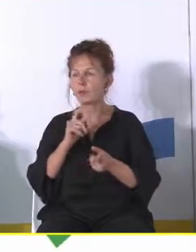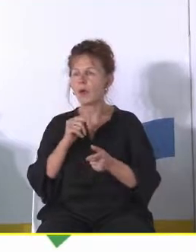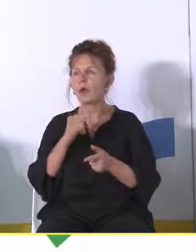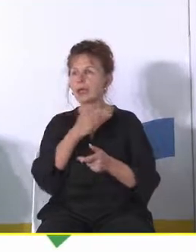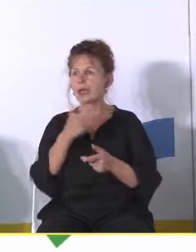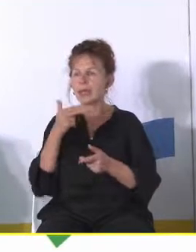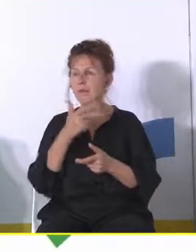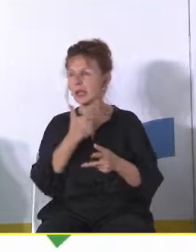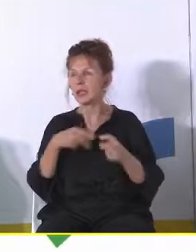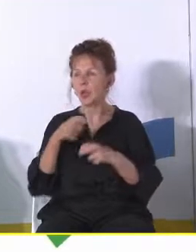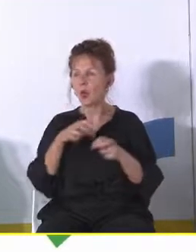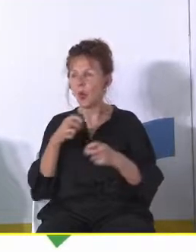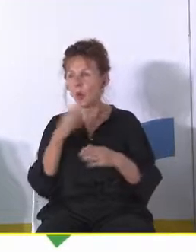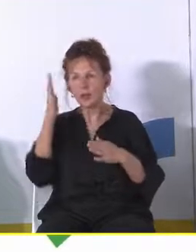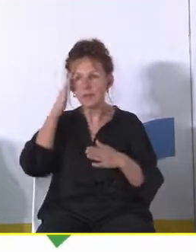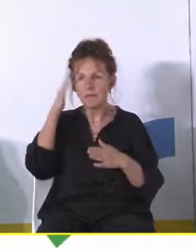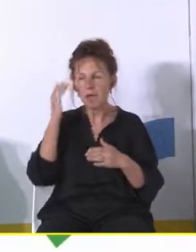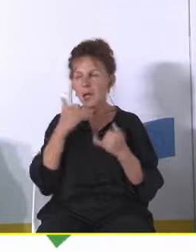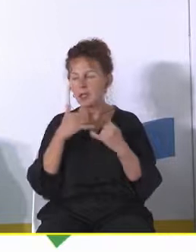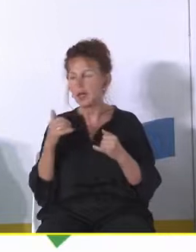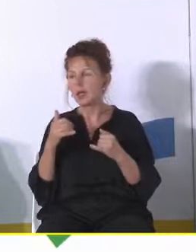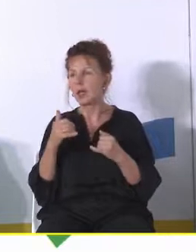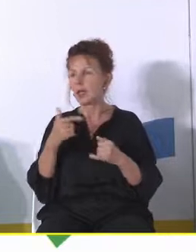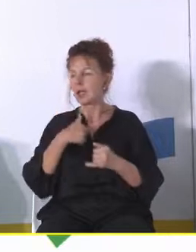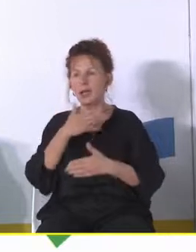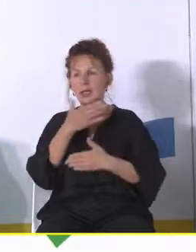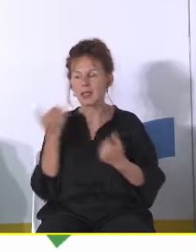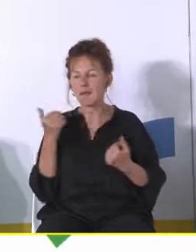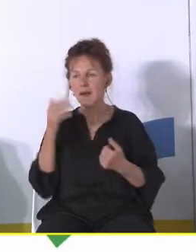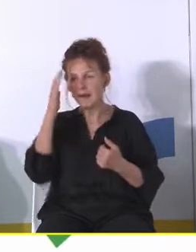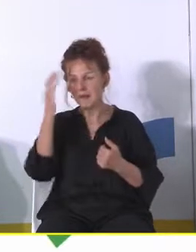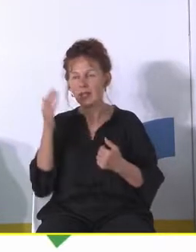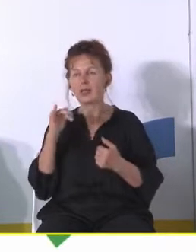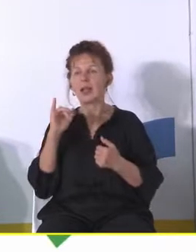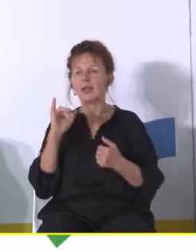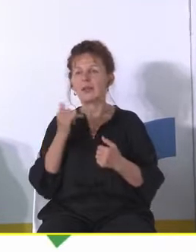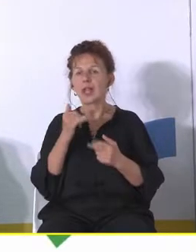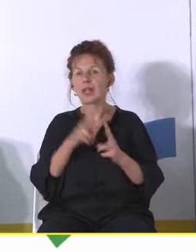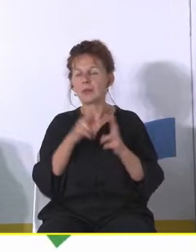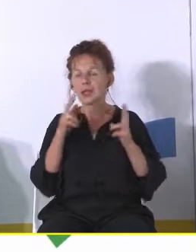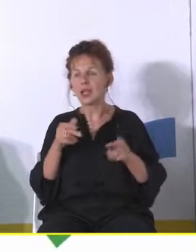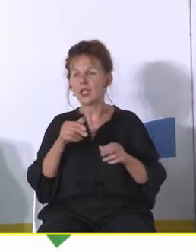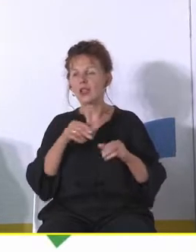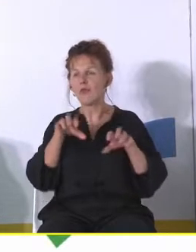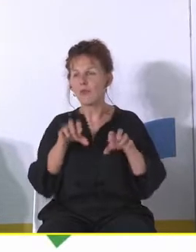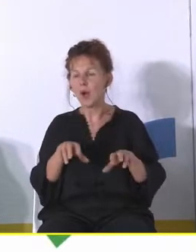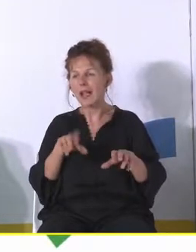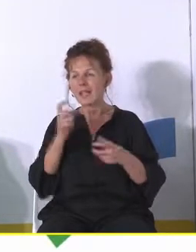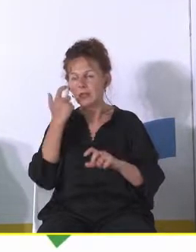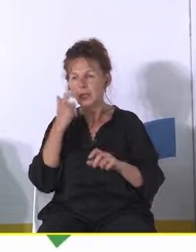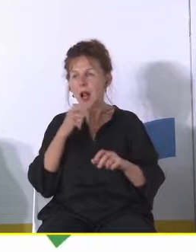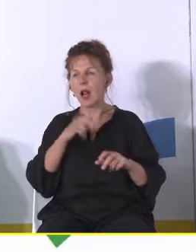i właściwie przyznam że ja nie posiadam wiedzy w jakimś zakresie władze centralne i